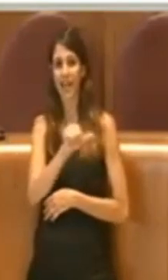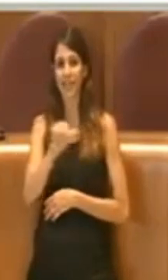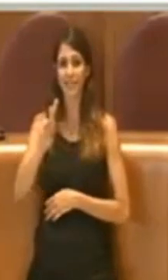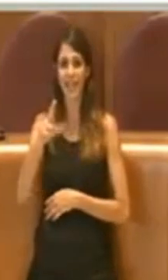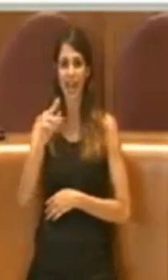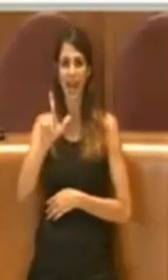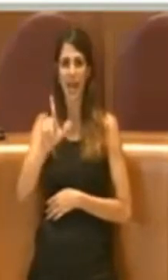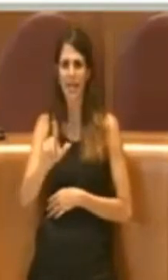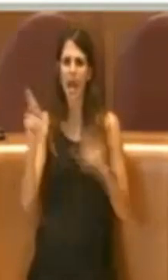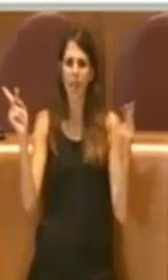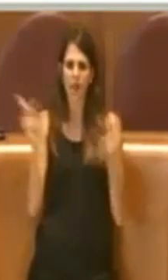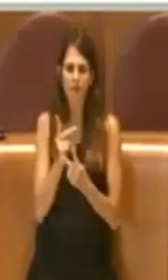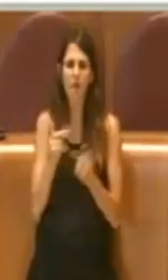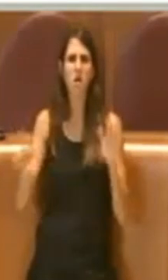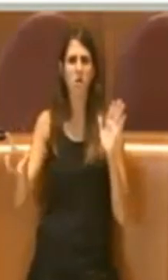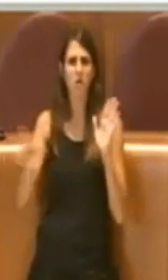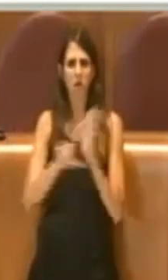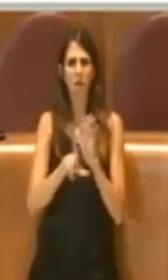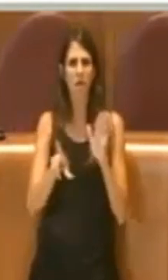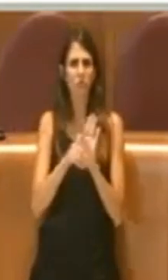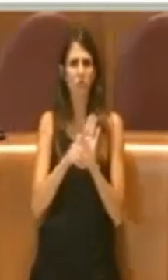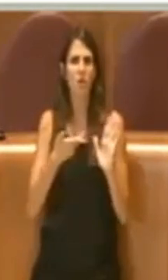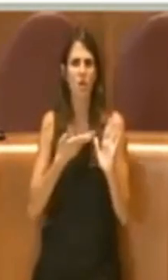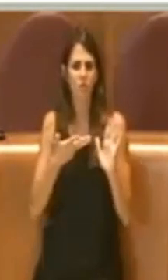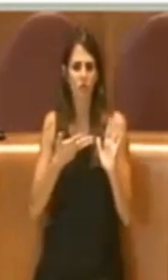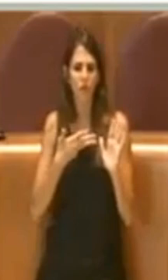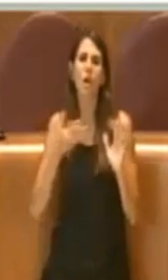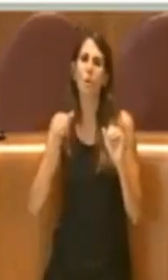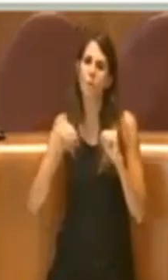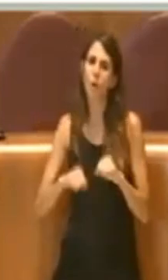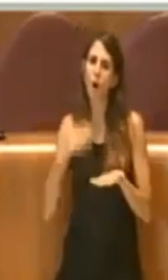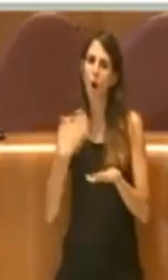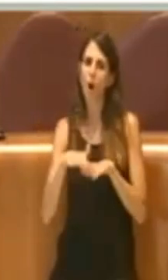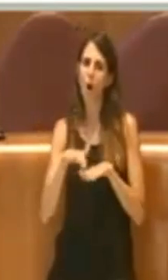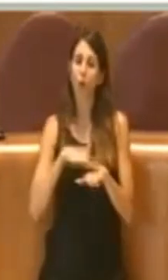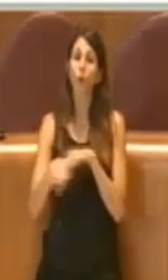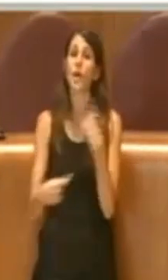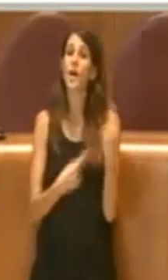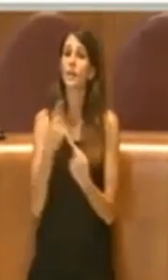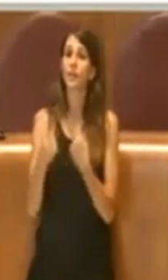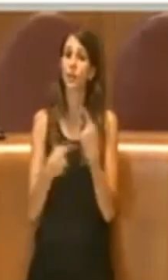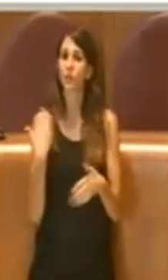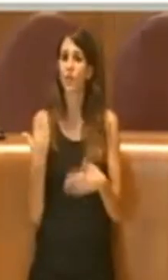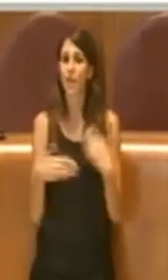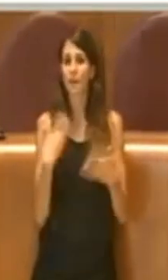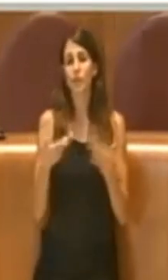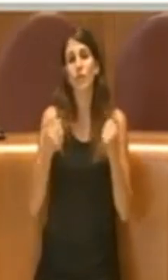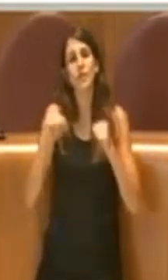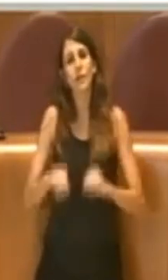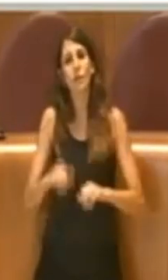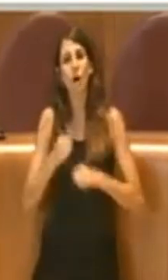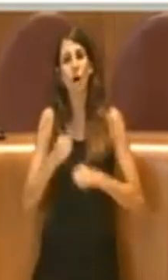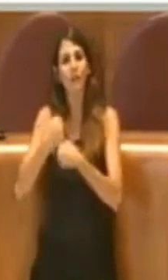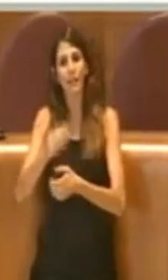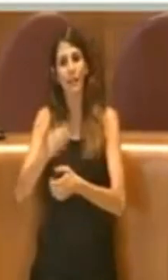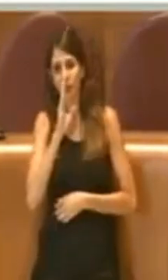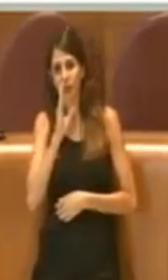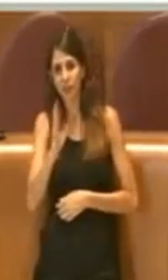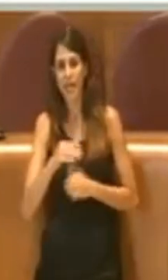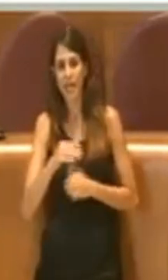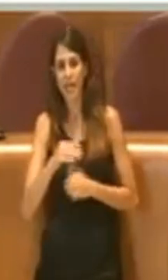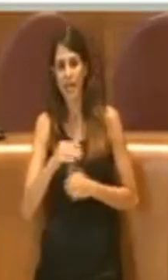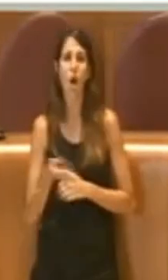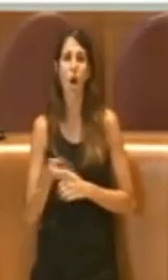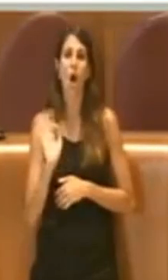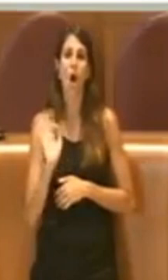è un mezzo lecito, esiste, è bene che insomma in casi di emergenza si utilizzi anche un affidamento diretto, nell'emore